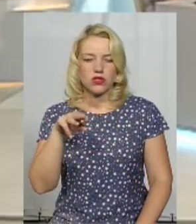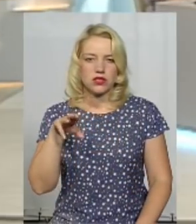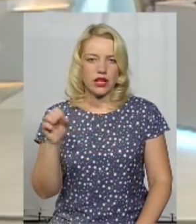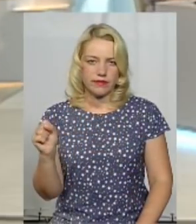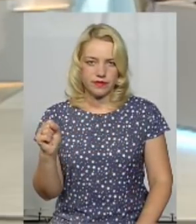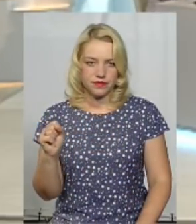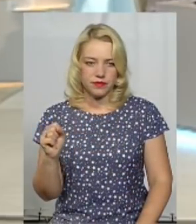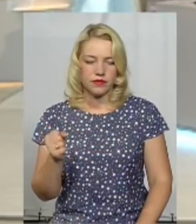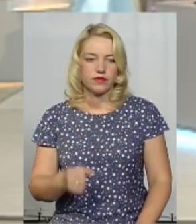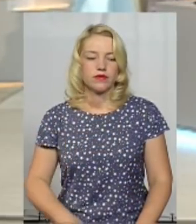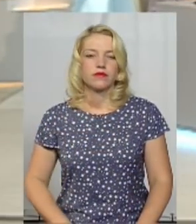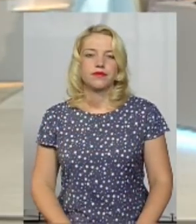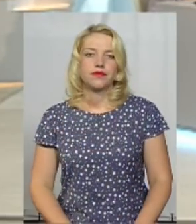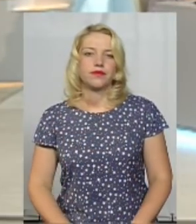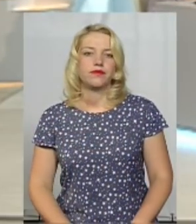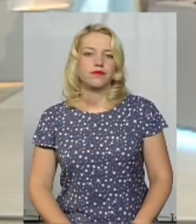цитати.